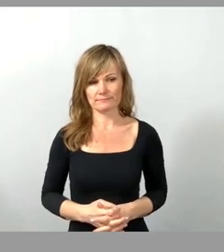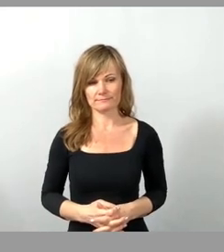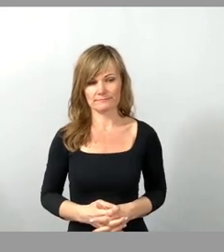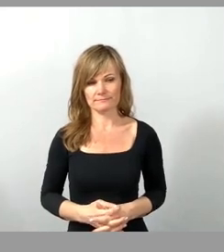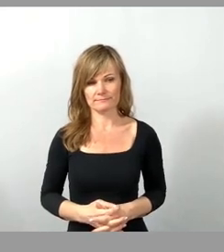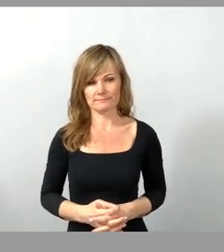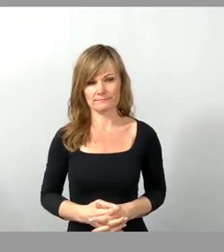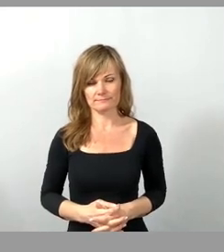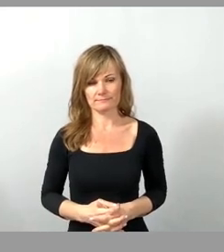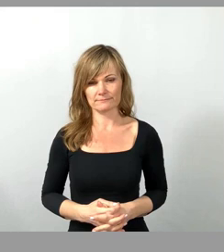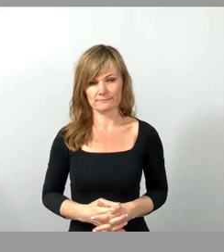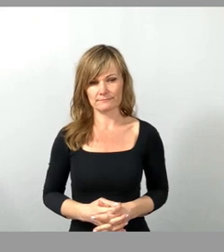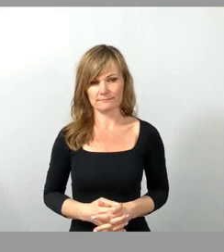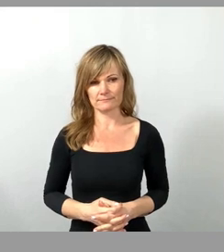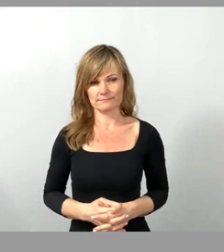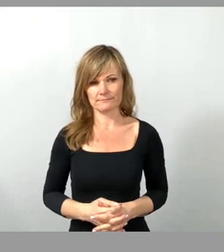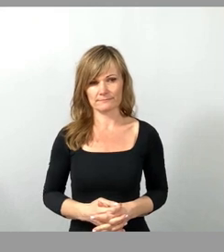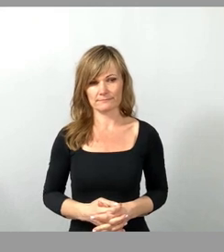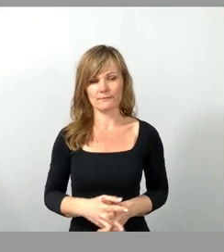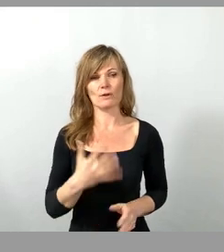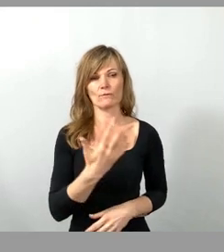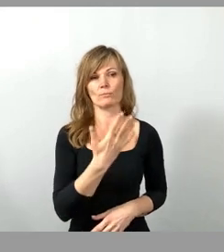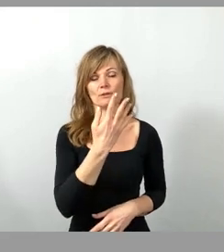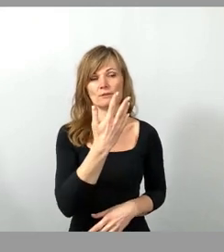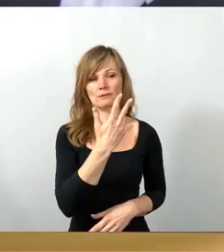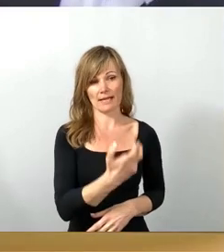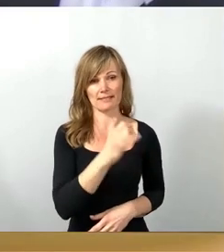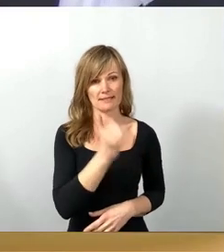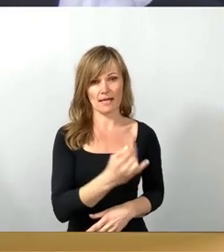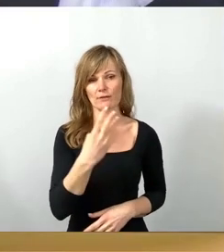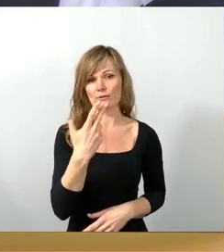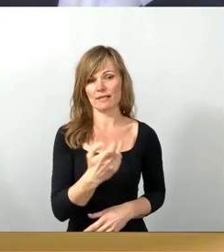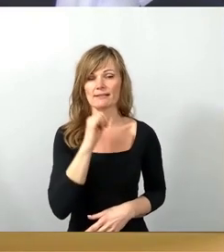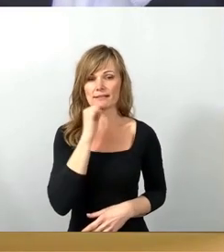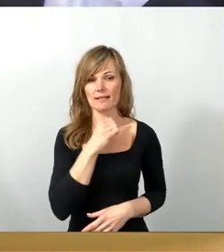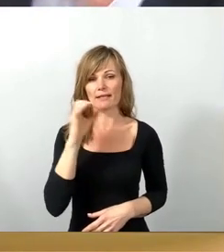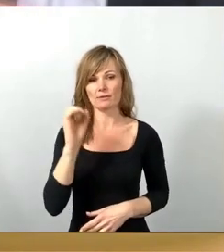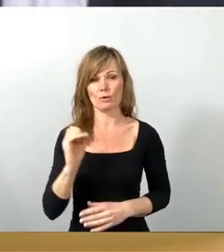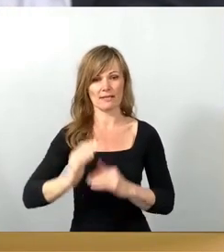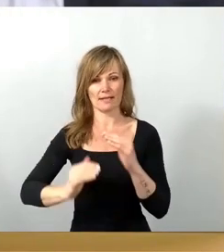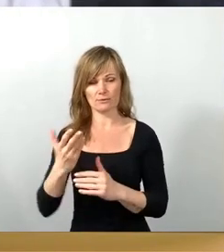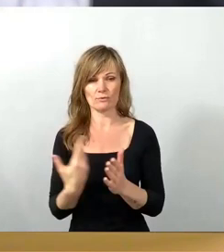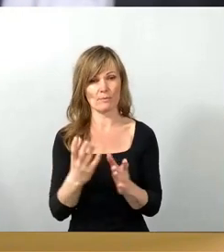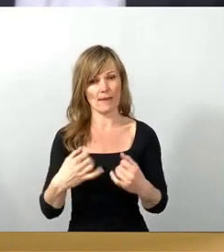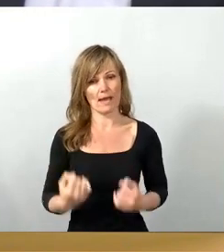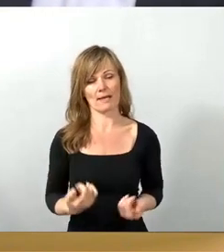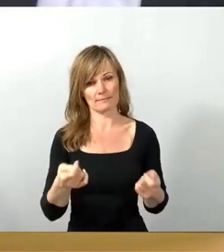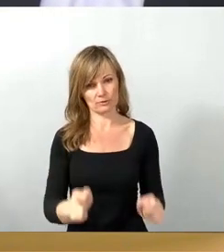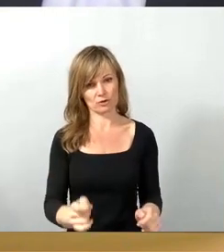Der wäre ebenfalls mit 35 Ja, 34 Nein, Null Enthaltung, so mehrheitlich beschlossen.